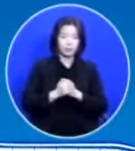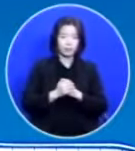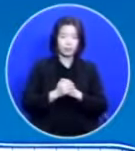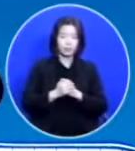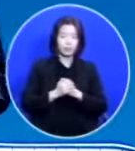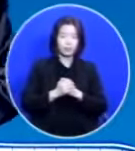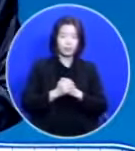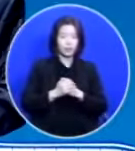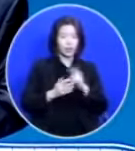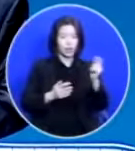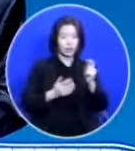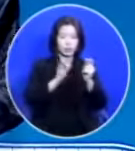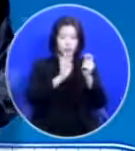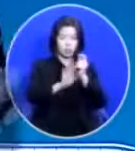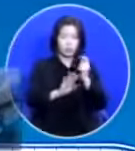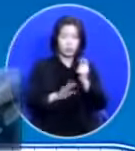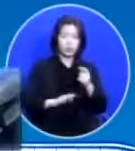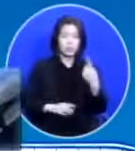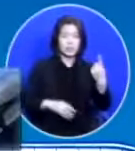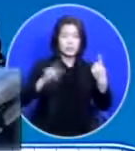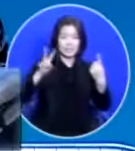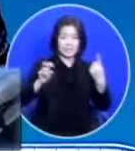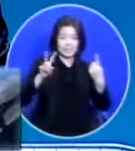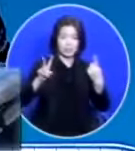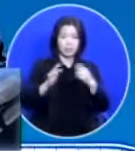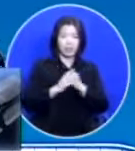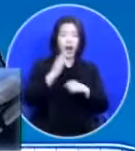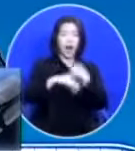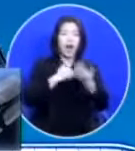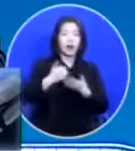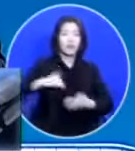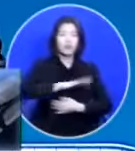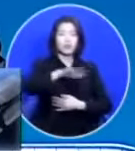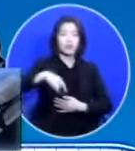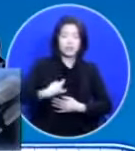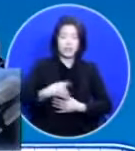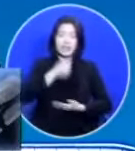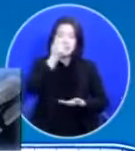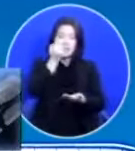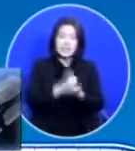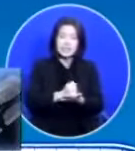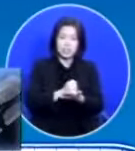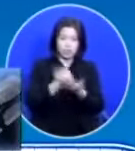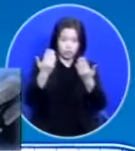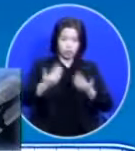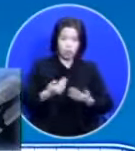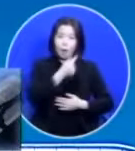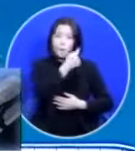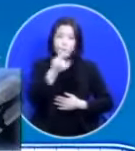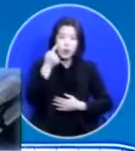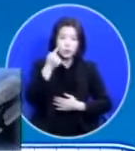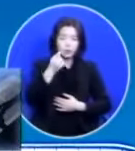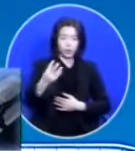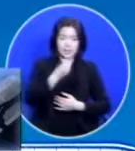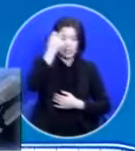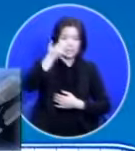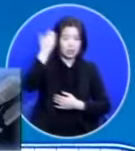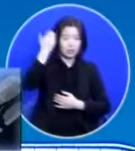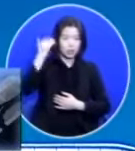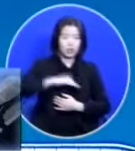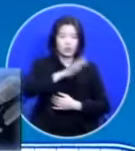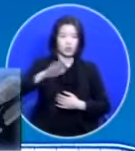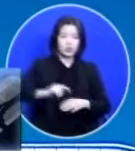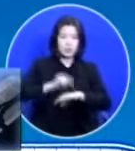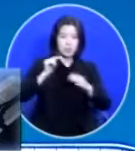고린도우서 1장 22절에 하나님이 우리에게 인치시고 보증으로 성령을 우리